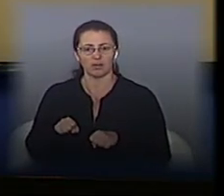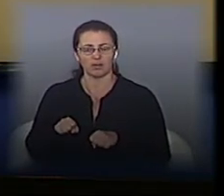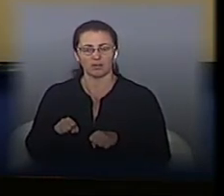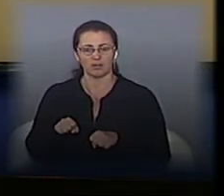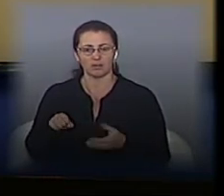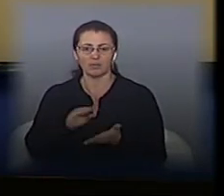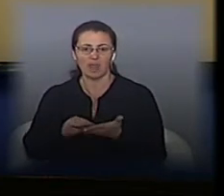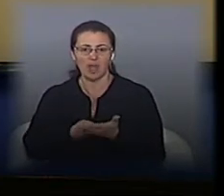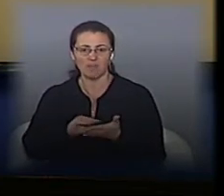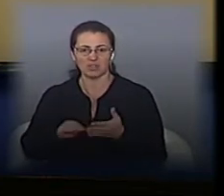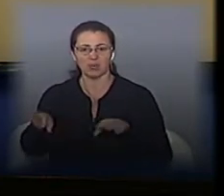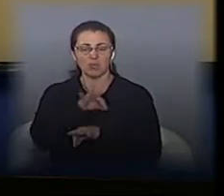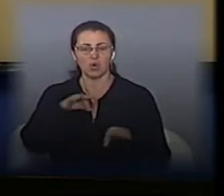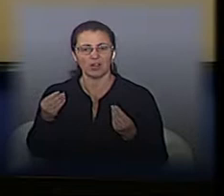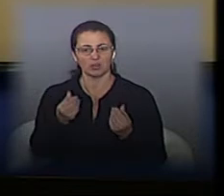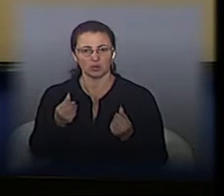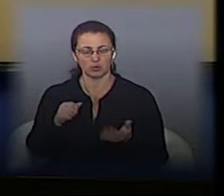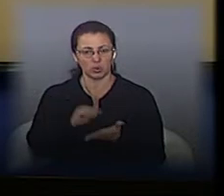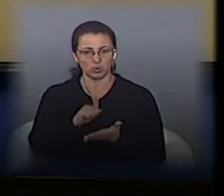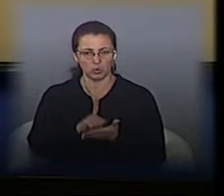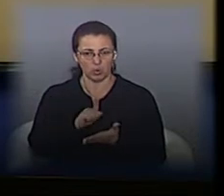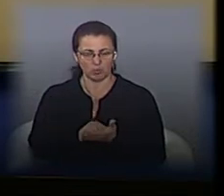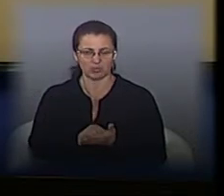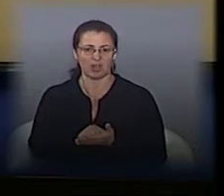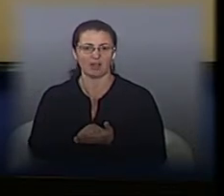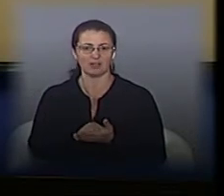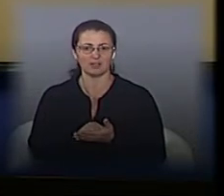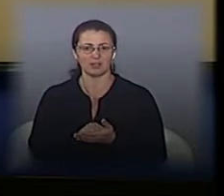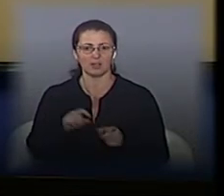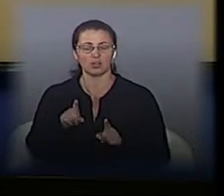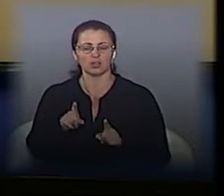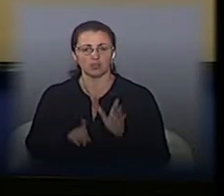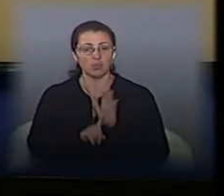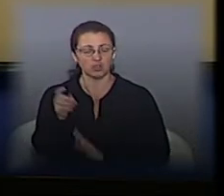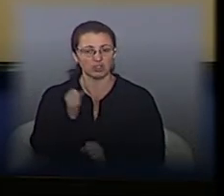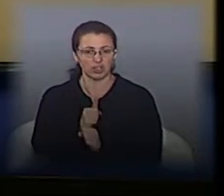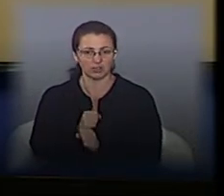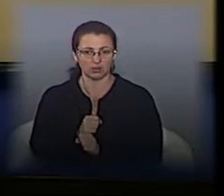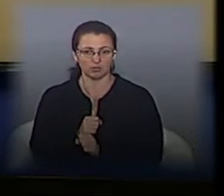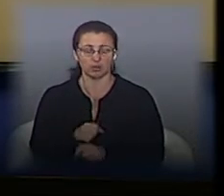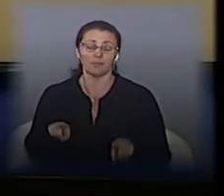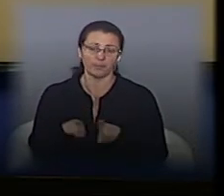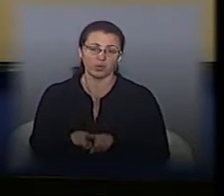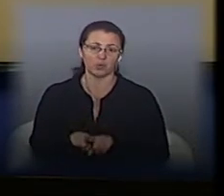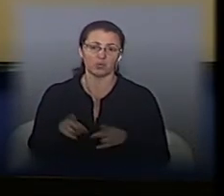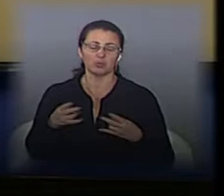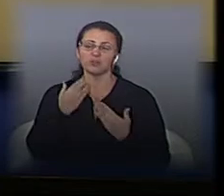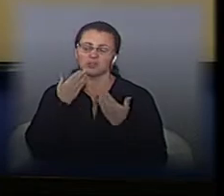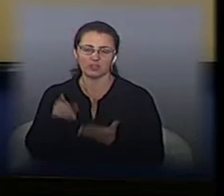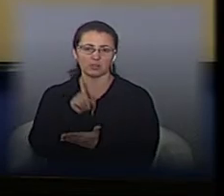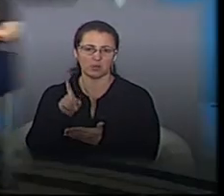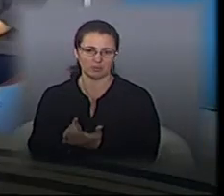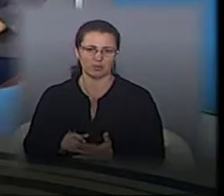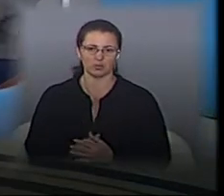-кошторисна документація на просто не було, що фінансового ресурсу, щоб пустити це в роботу. Тому звертатися треба обов'язково.